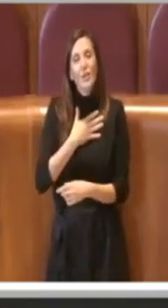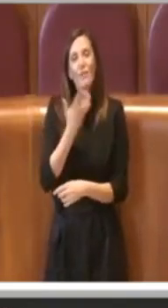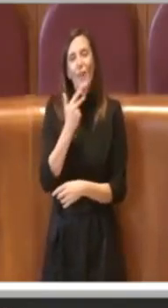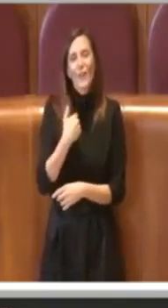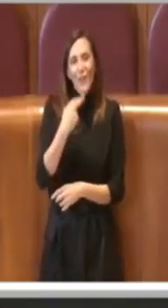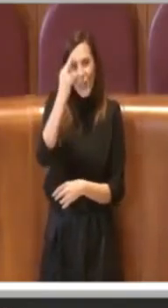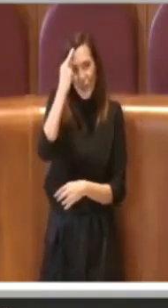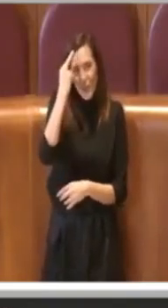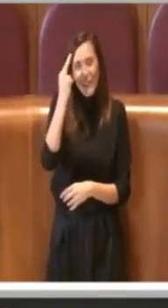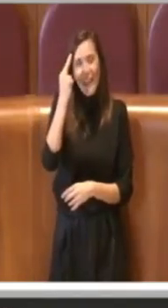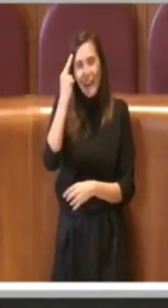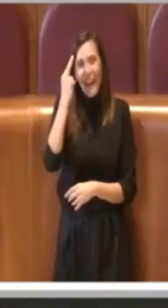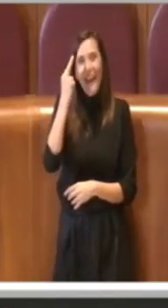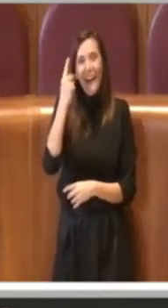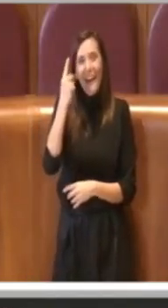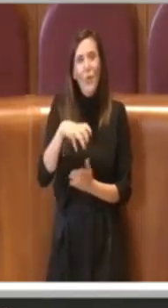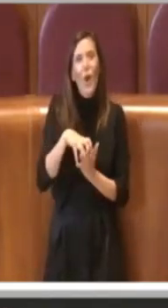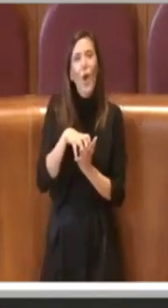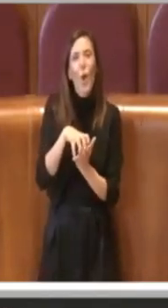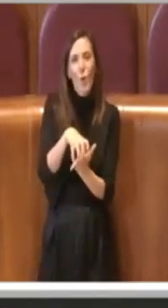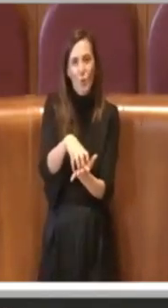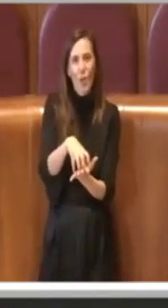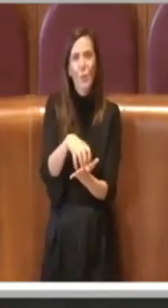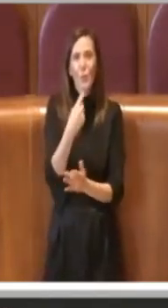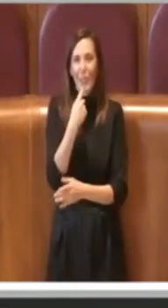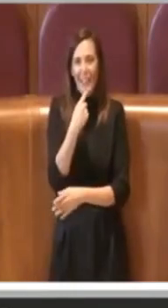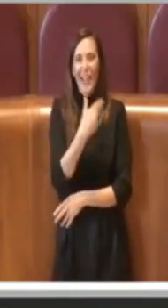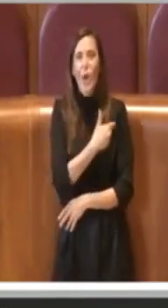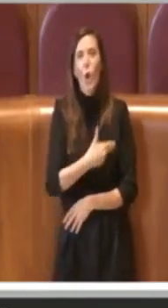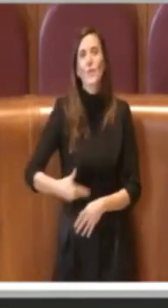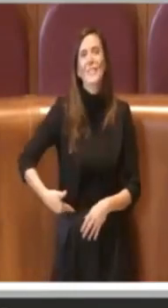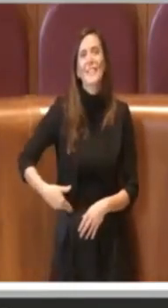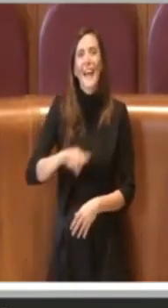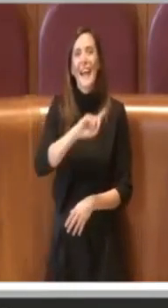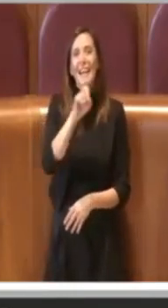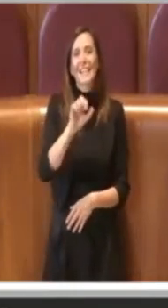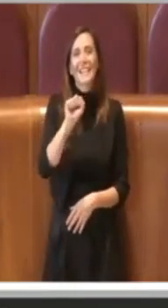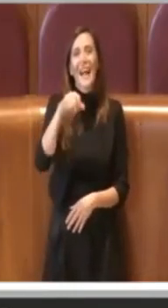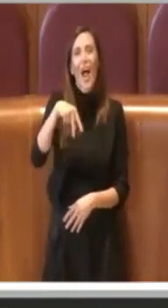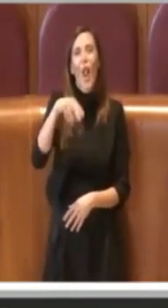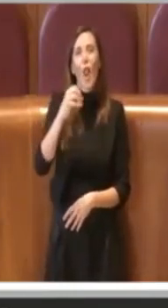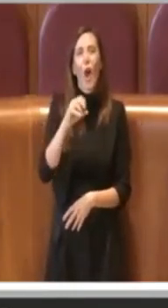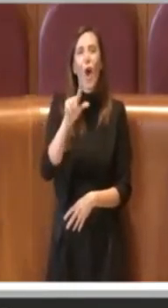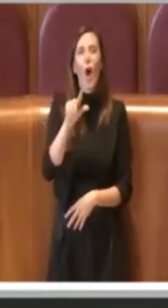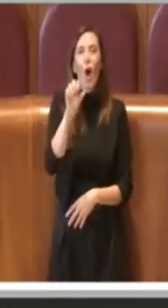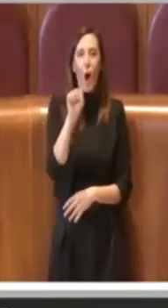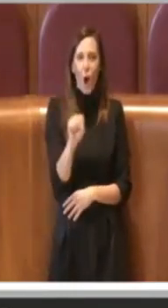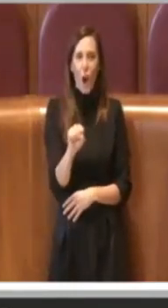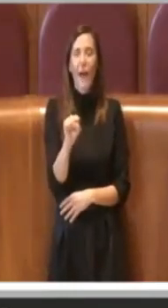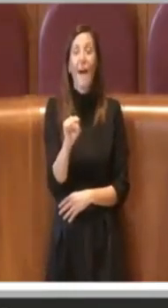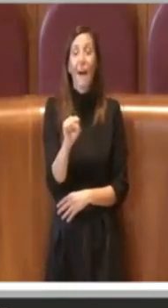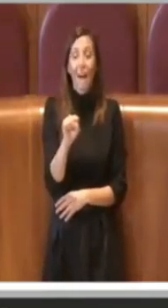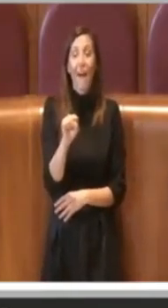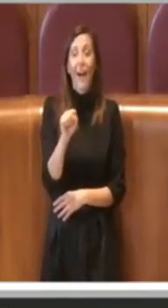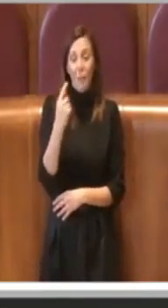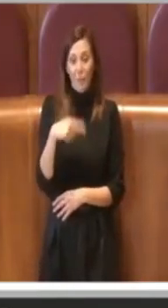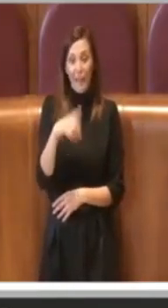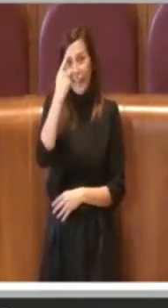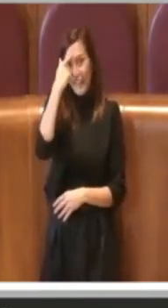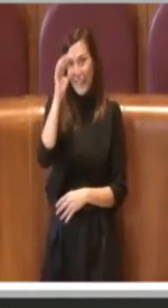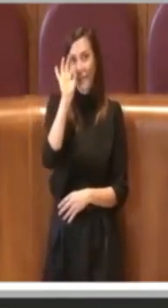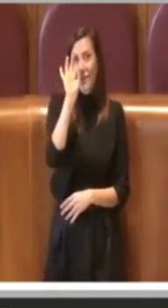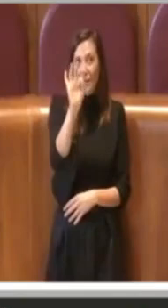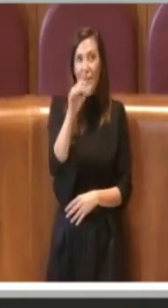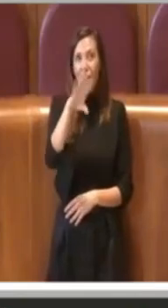il contributo del consigliere Zannola, questo è il riferimento anche al capogruppo